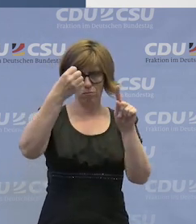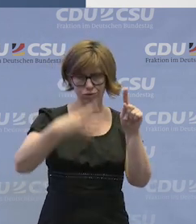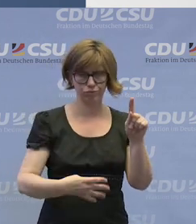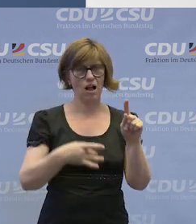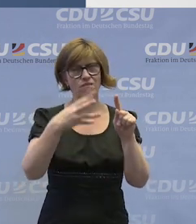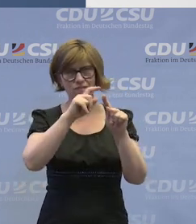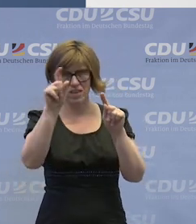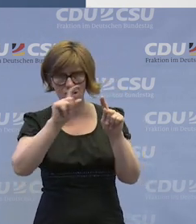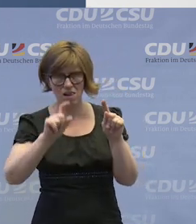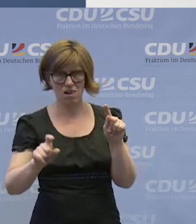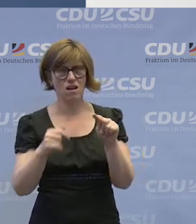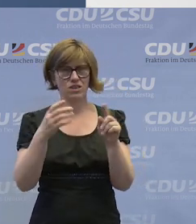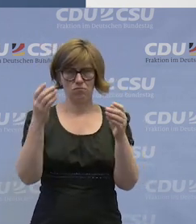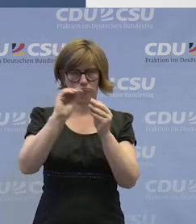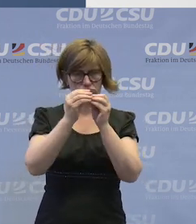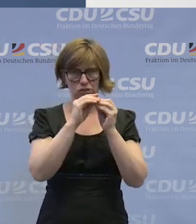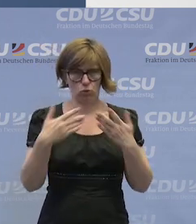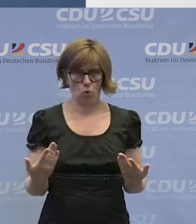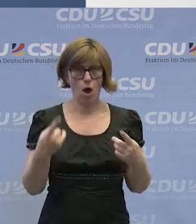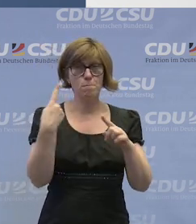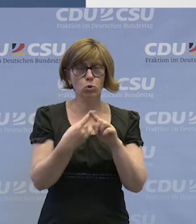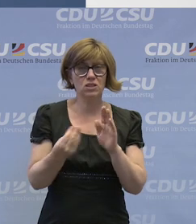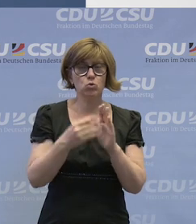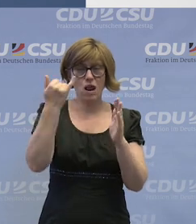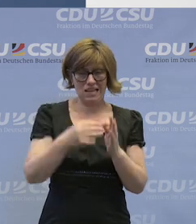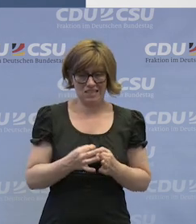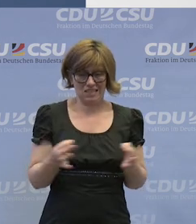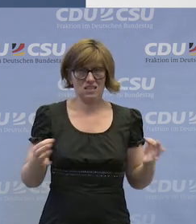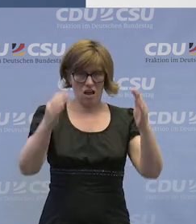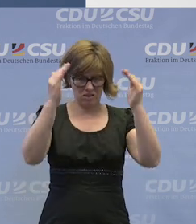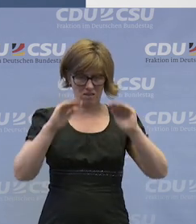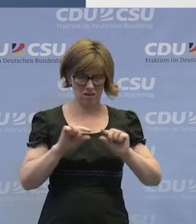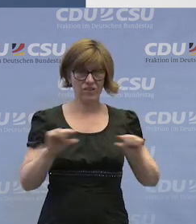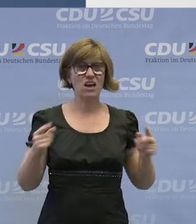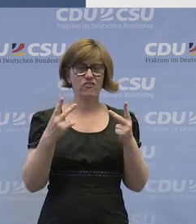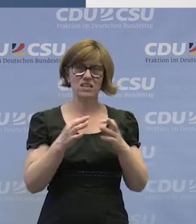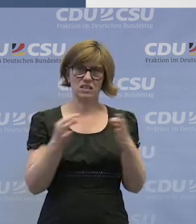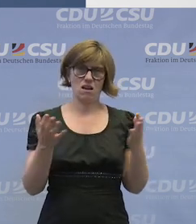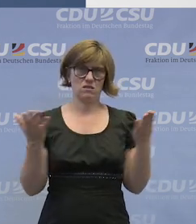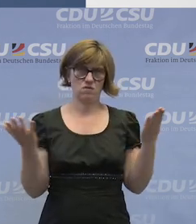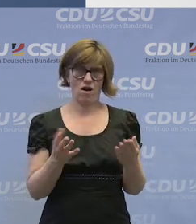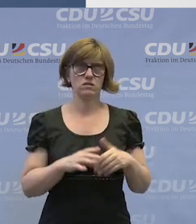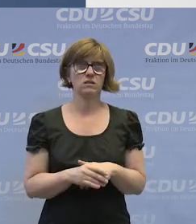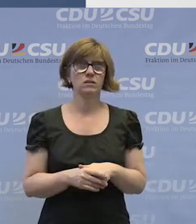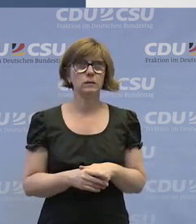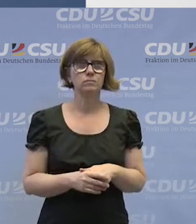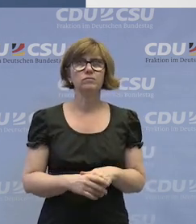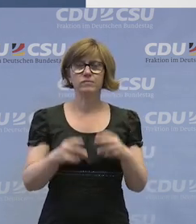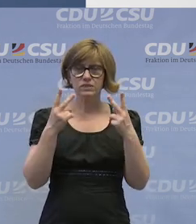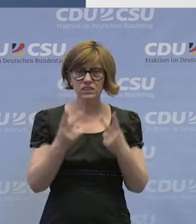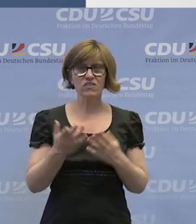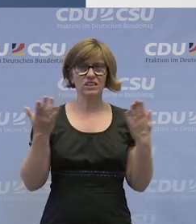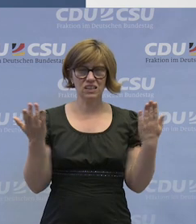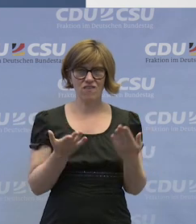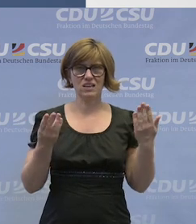Größenordnung das einzusetzen ist. Und es ist vor allem der letzte Satz auf diesem Chart ein ganz entscheidender. Es ist wichtig,